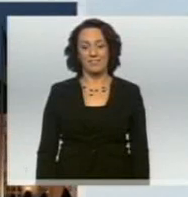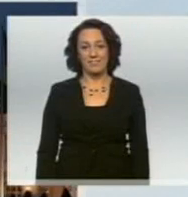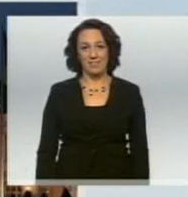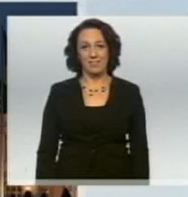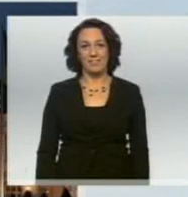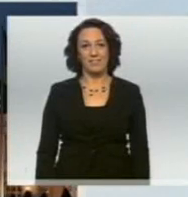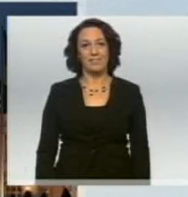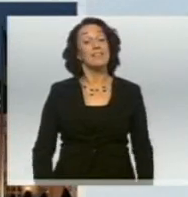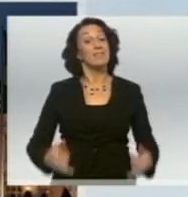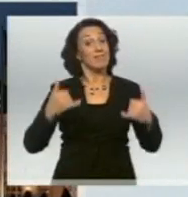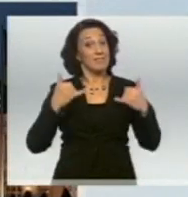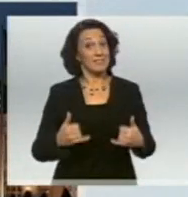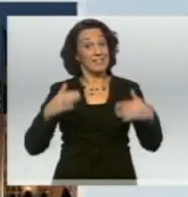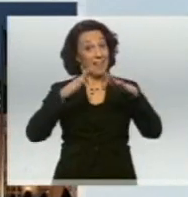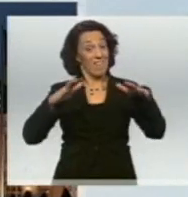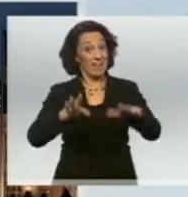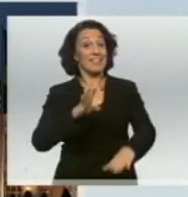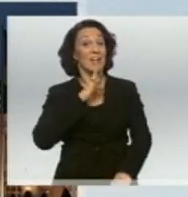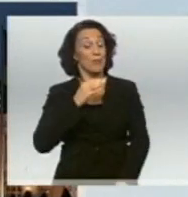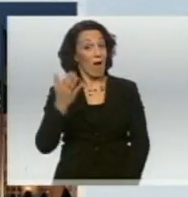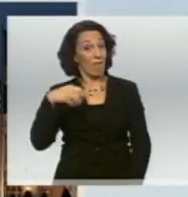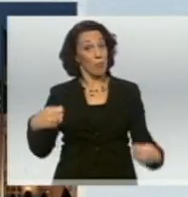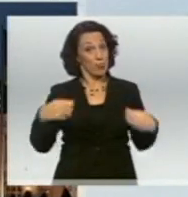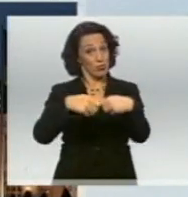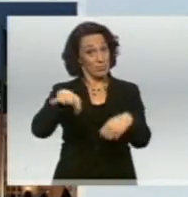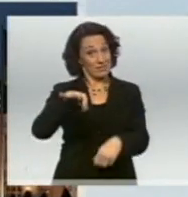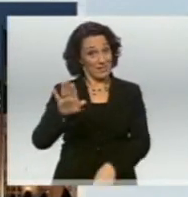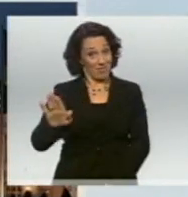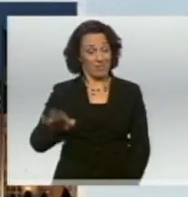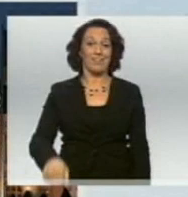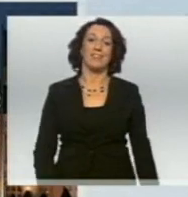Es folgt nun die Weihnachtsansprache des Bundespräsidenten.